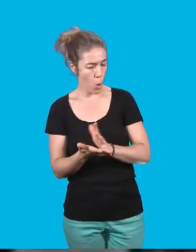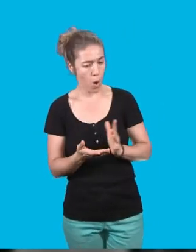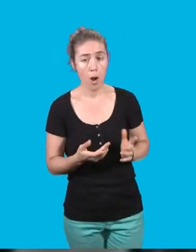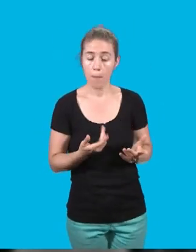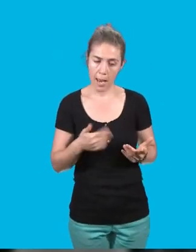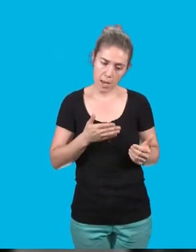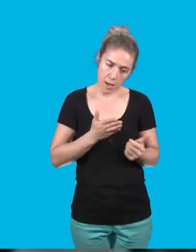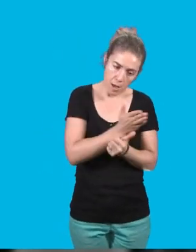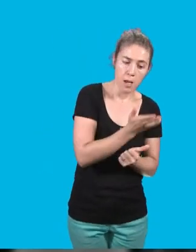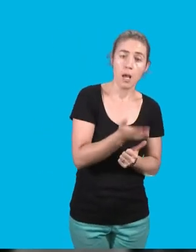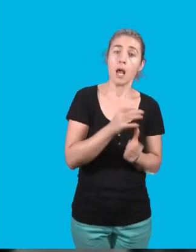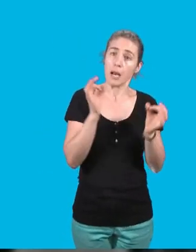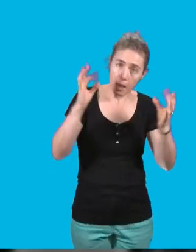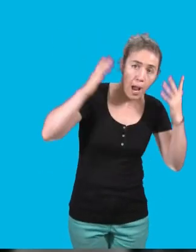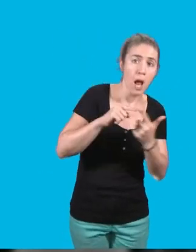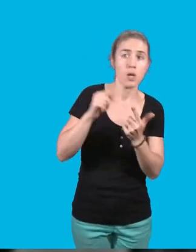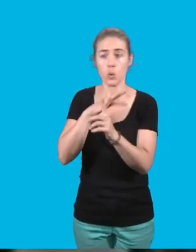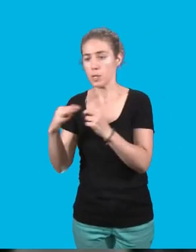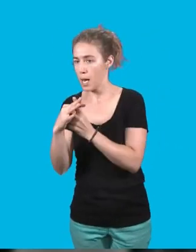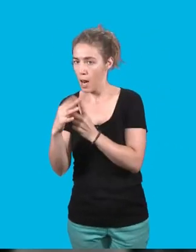'impératif climatique et social. Je vous remercie de votre attention. Merci.